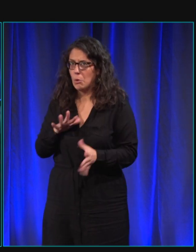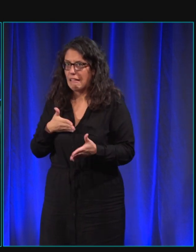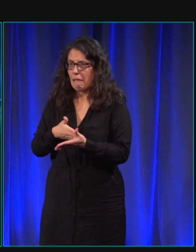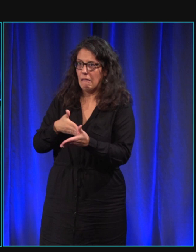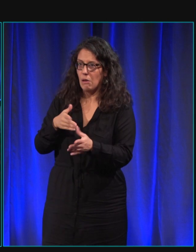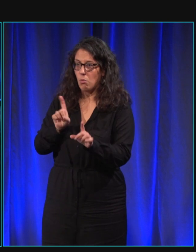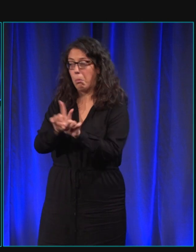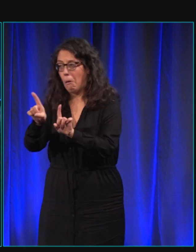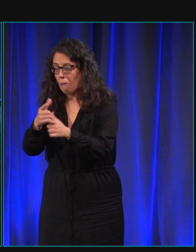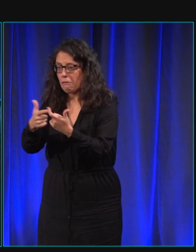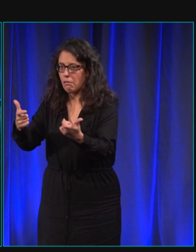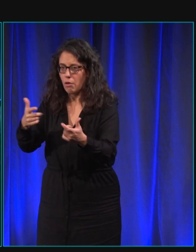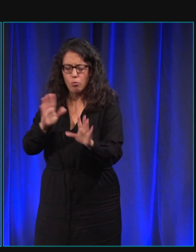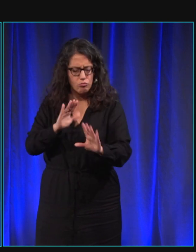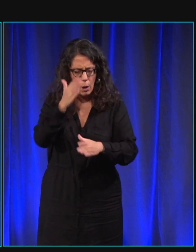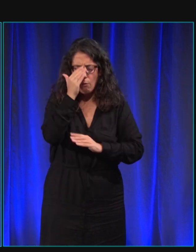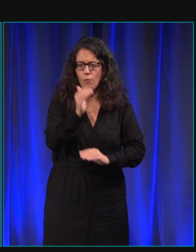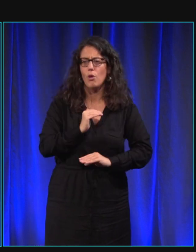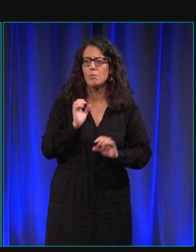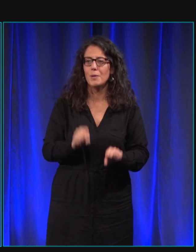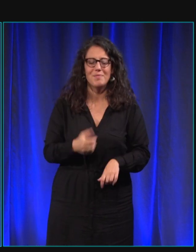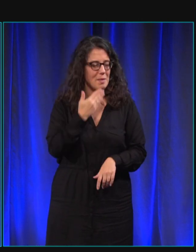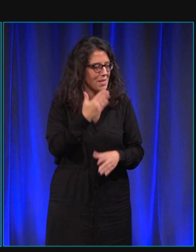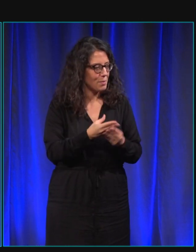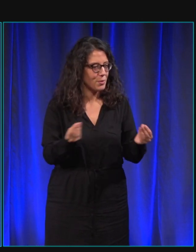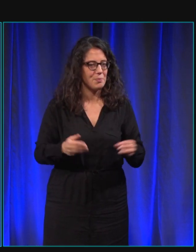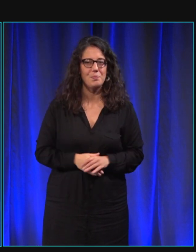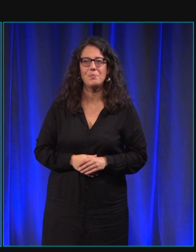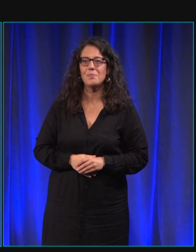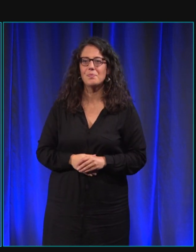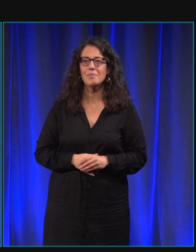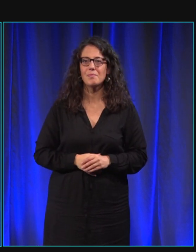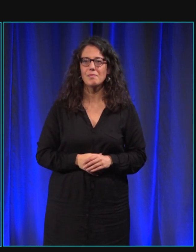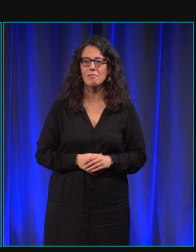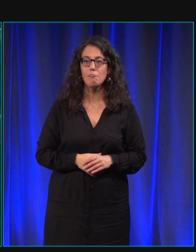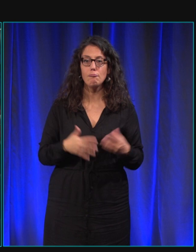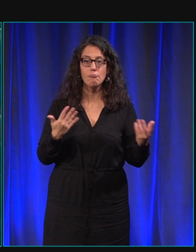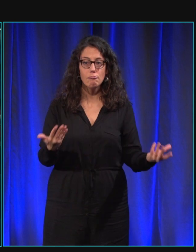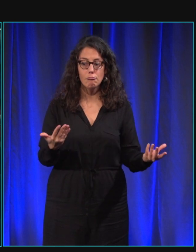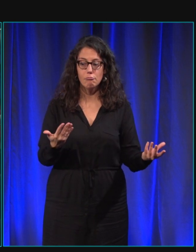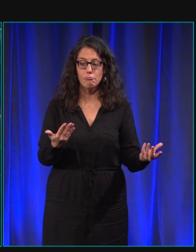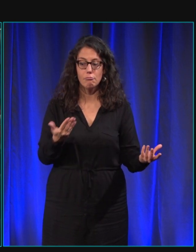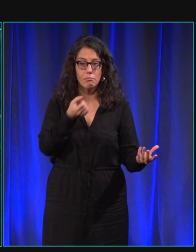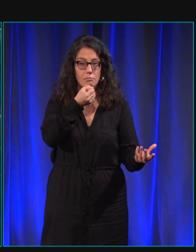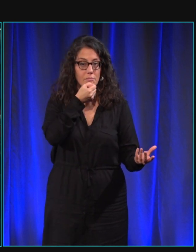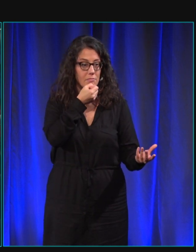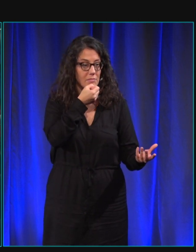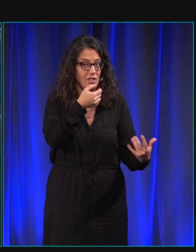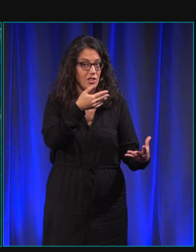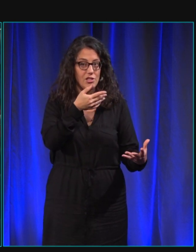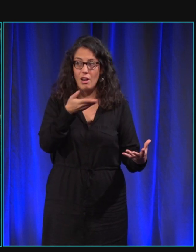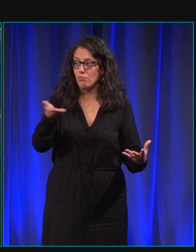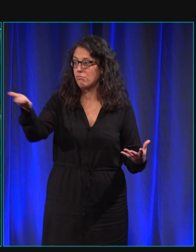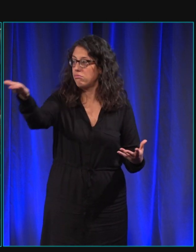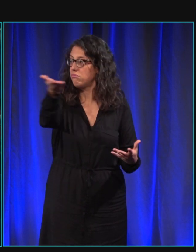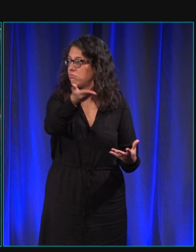les gens voilà merci beaucoup alors écoutez vous avez la parole si vous souhaitez poser des